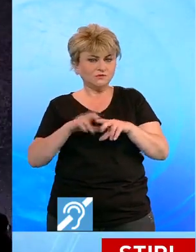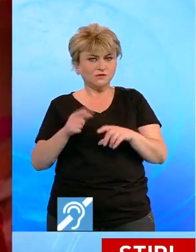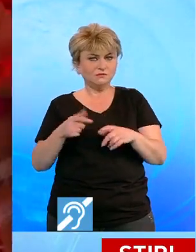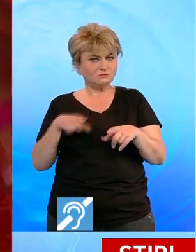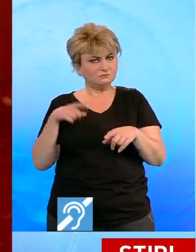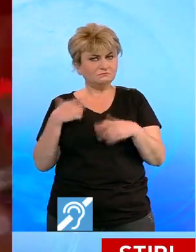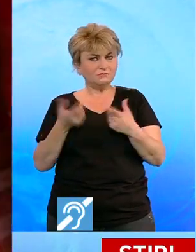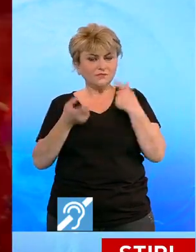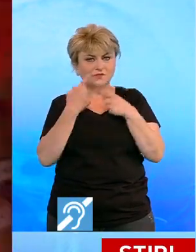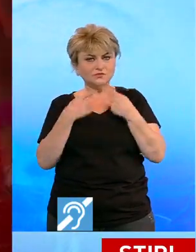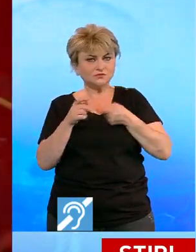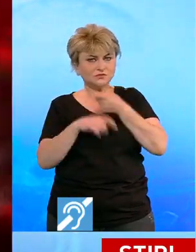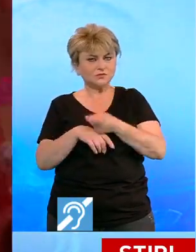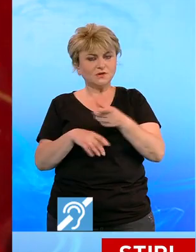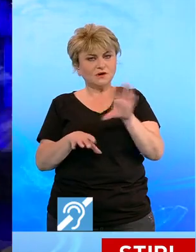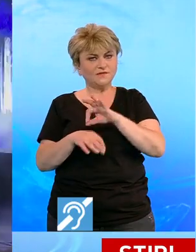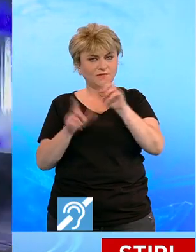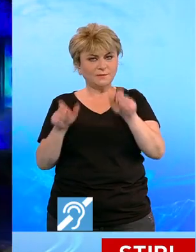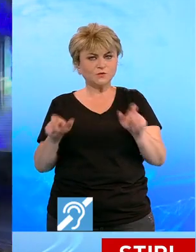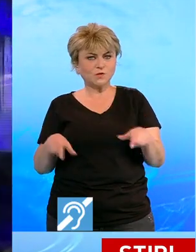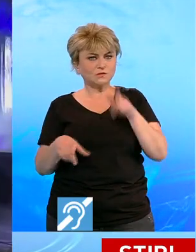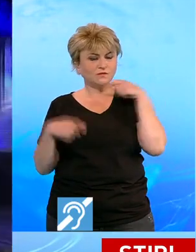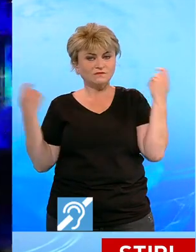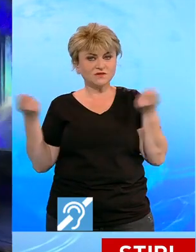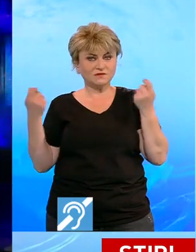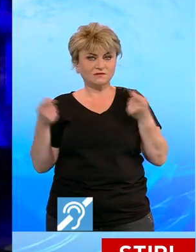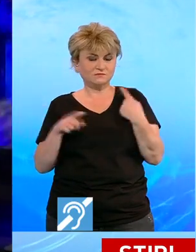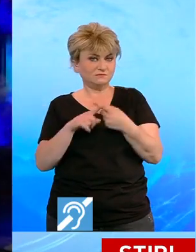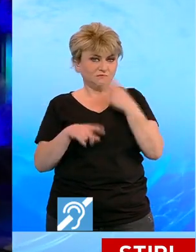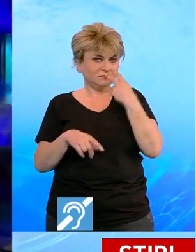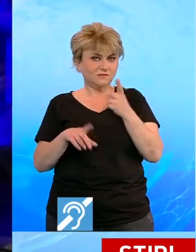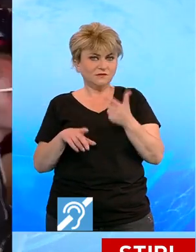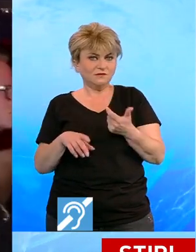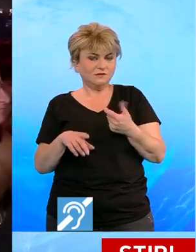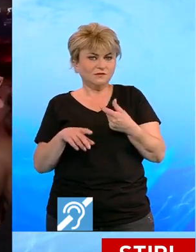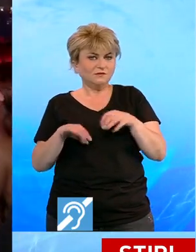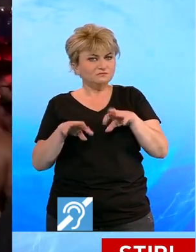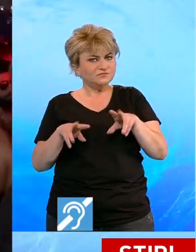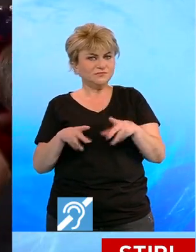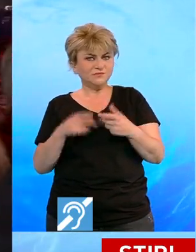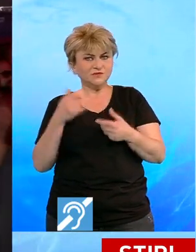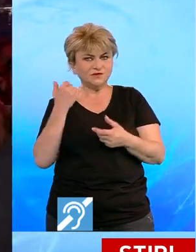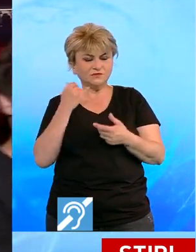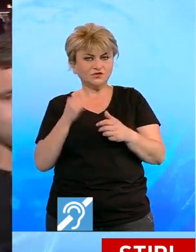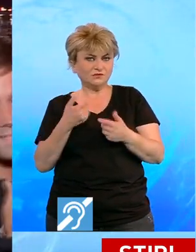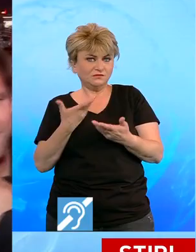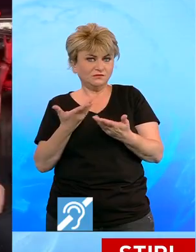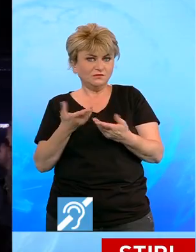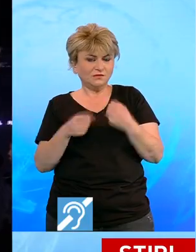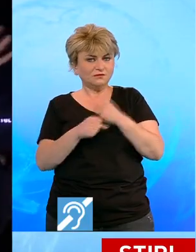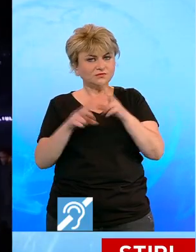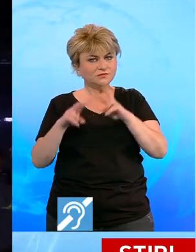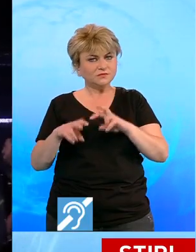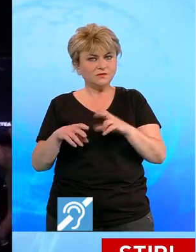existau deja plângeri din partea altor persoane din festival cu privire la faptul că le-au fost sustrase, iar descrierile făcute de